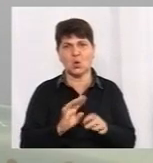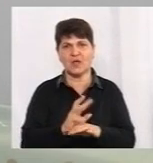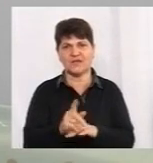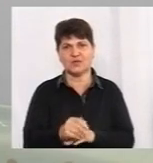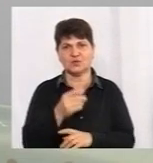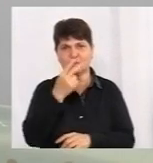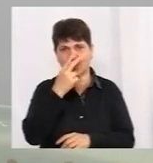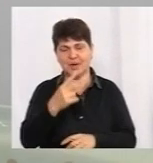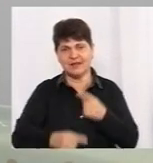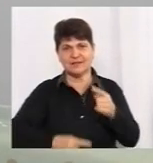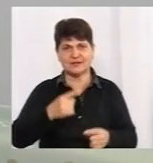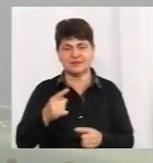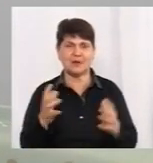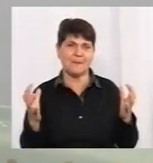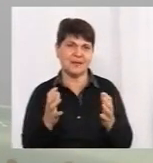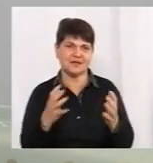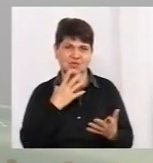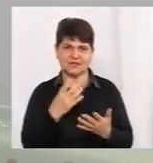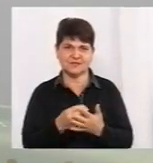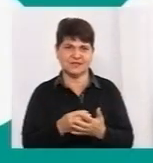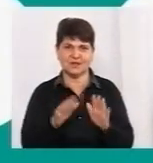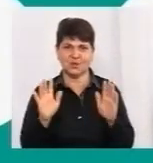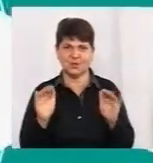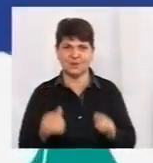Побачимось з вами в наступних етерах. Бережіть себе і на все добре.